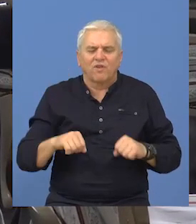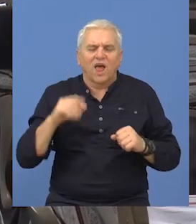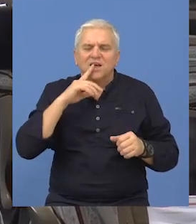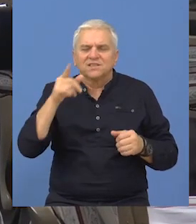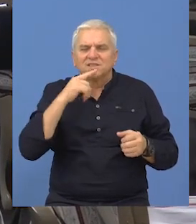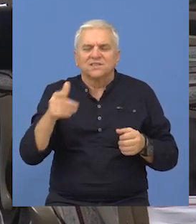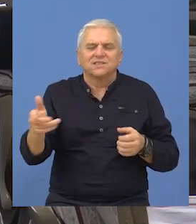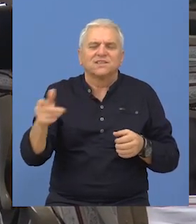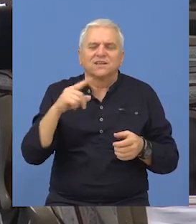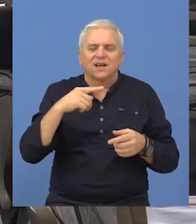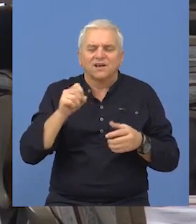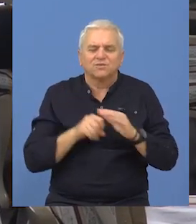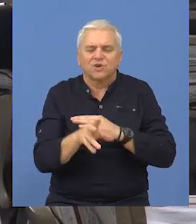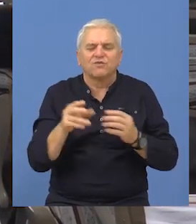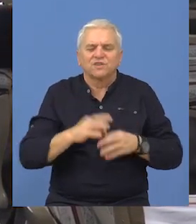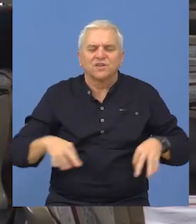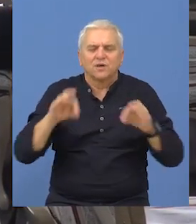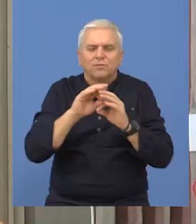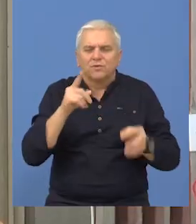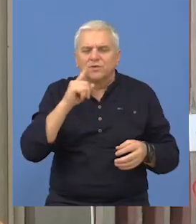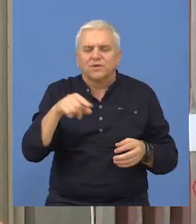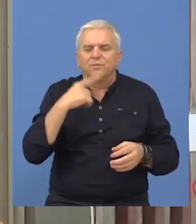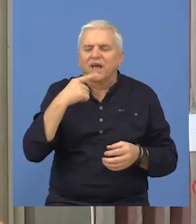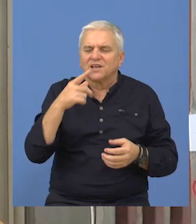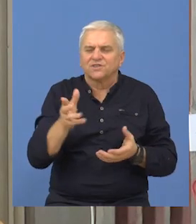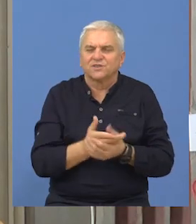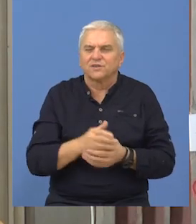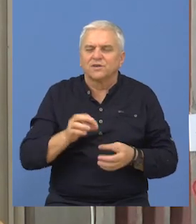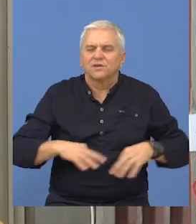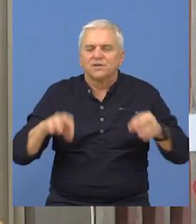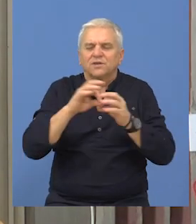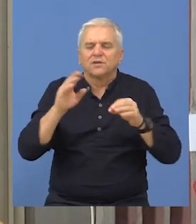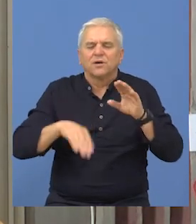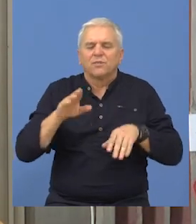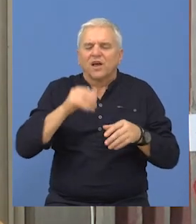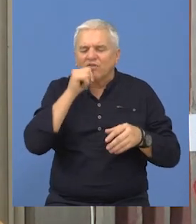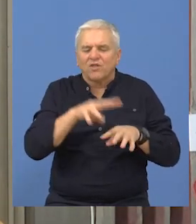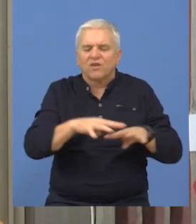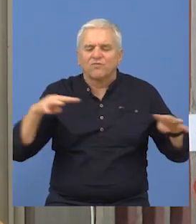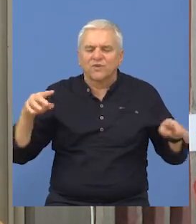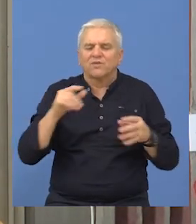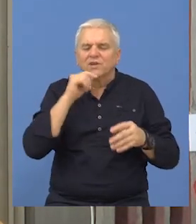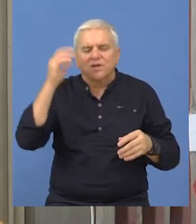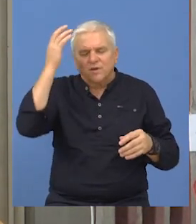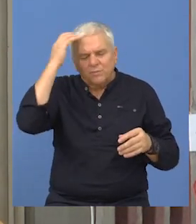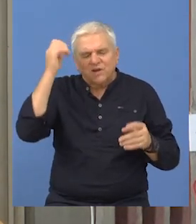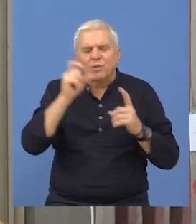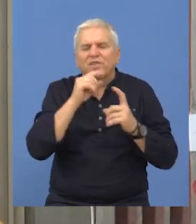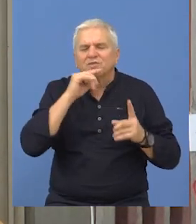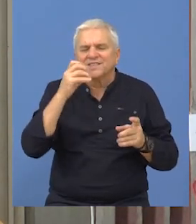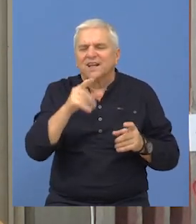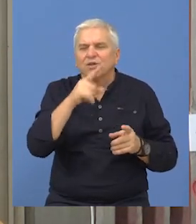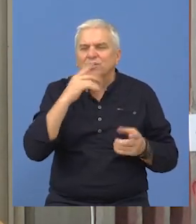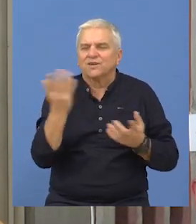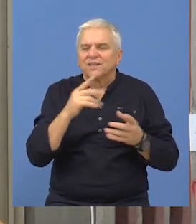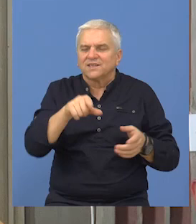vlasti za realizaciju različitih projekata. Pa bih tako napomenuo projekat izgradnja magistralnih vodova, vodova da je vež u Bačkom